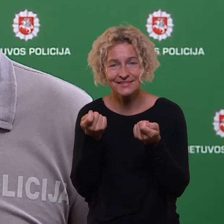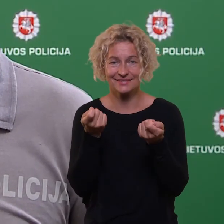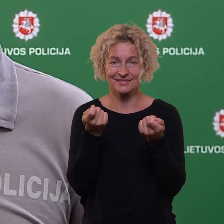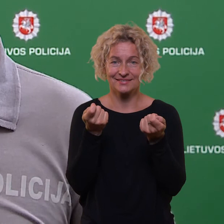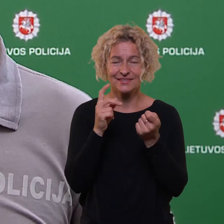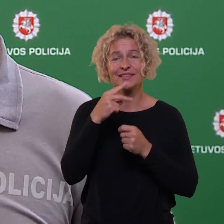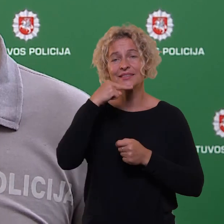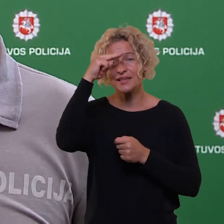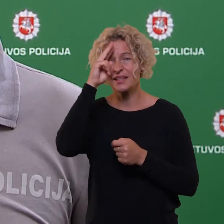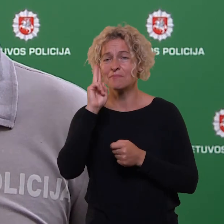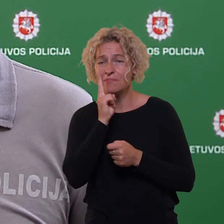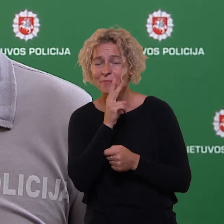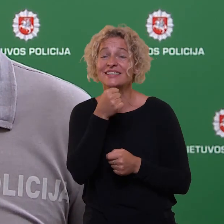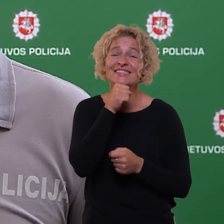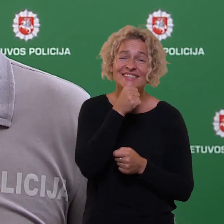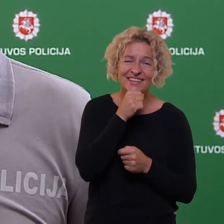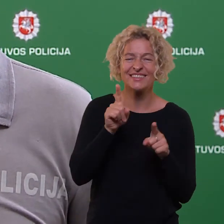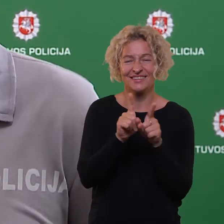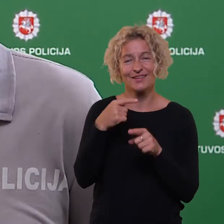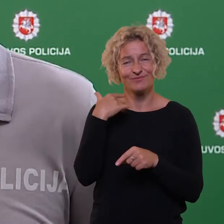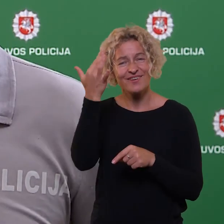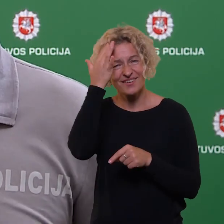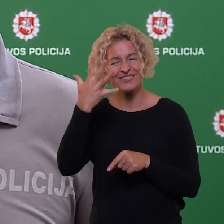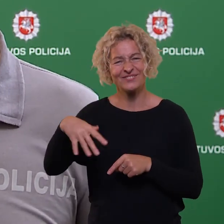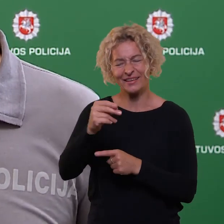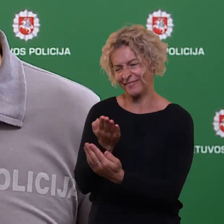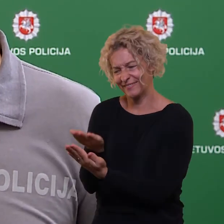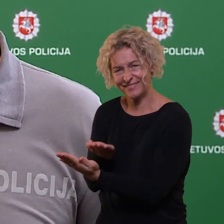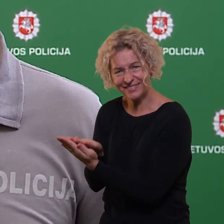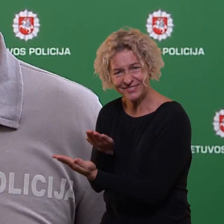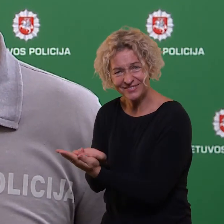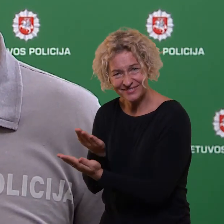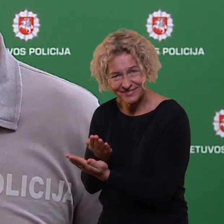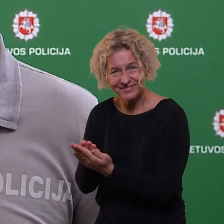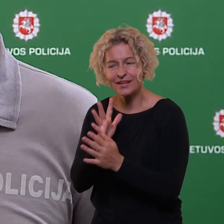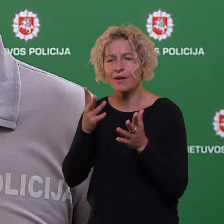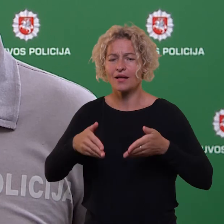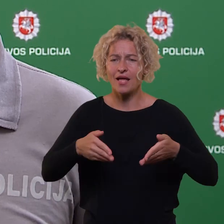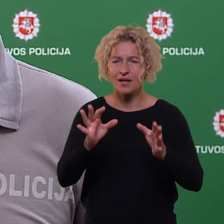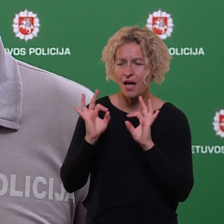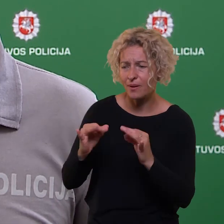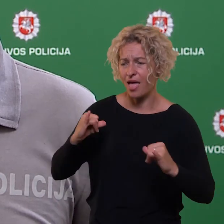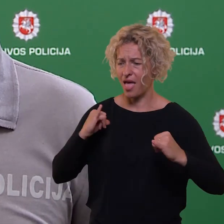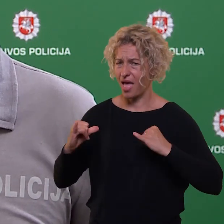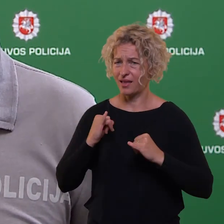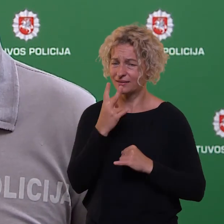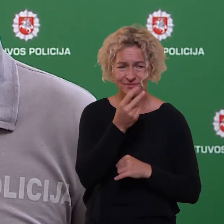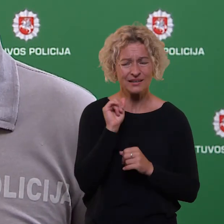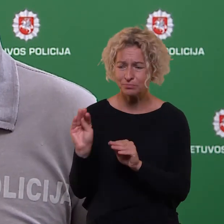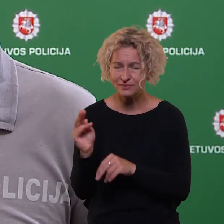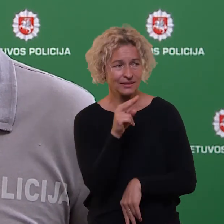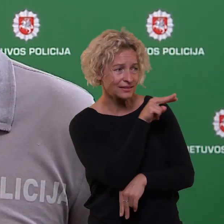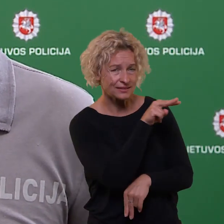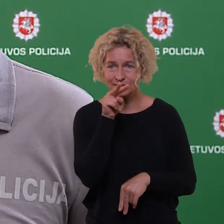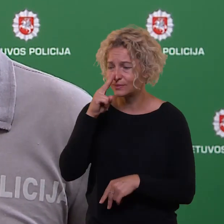pėsčiosios. Na, o tėveliai, seneliai vaikam jau, manau, ir prieš mokyklą pradeda priminti, kartu eidami gatvėtas taisyklės, kaip